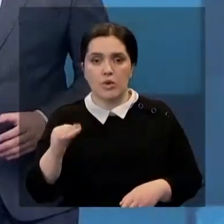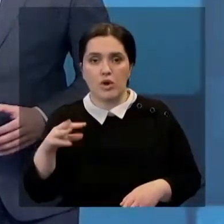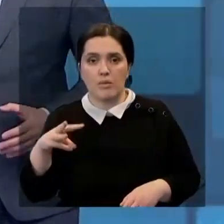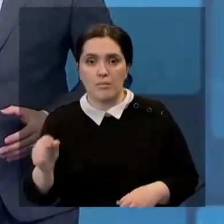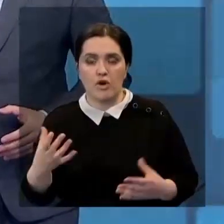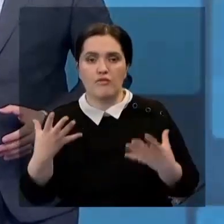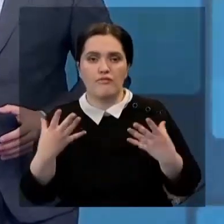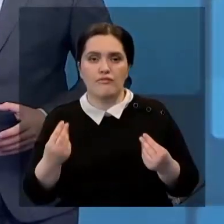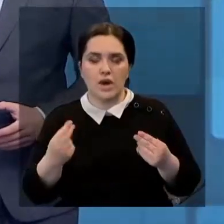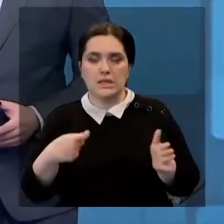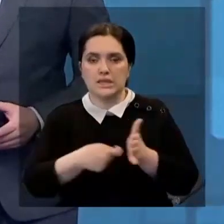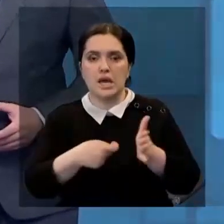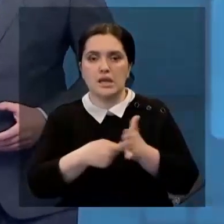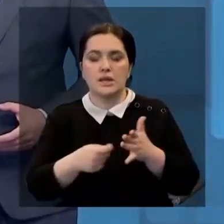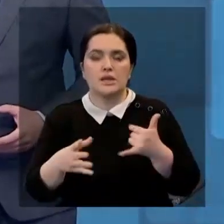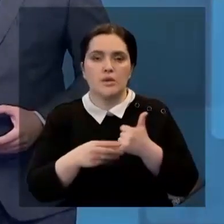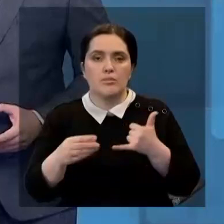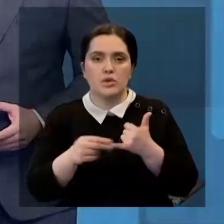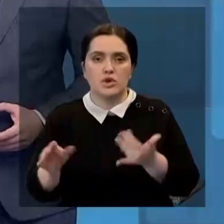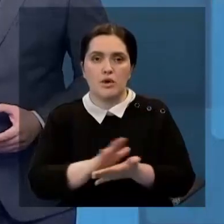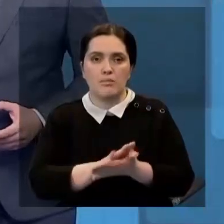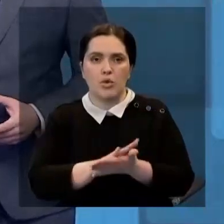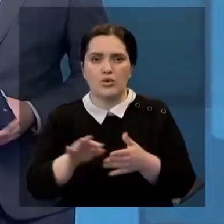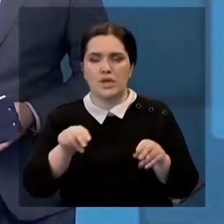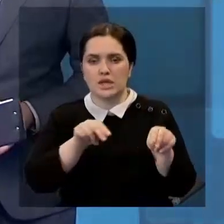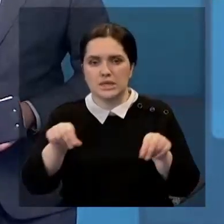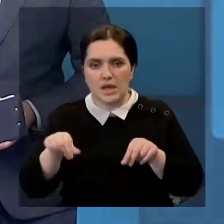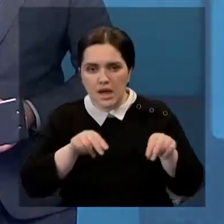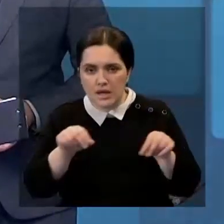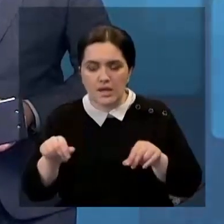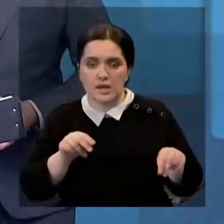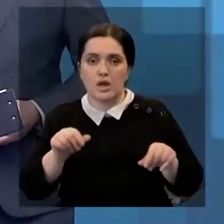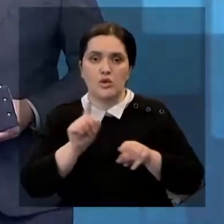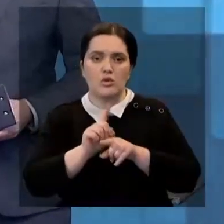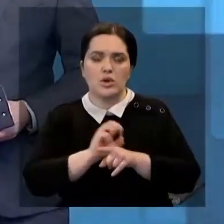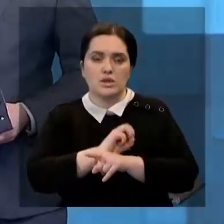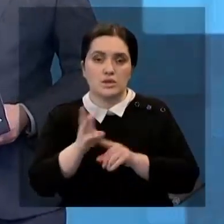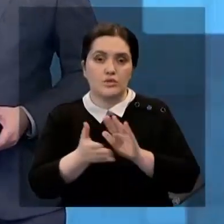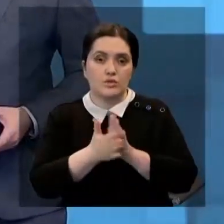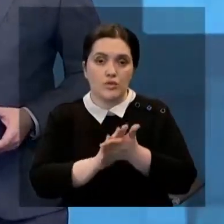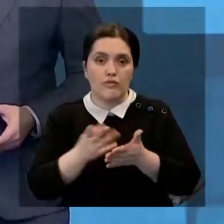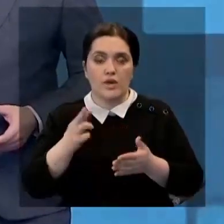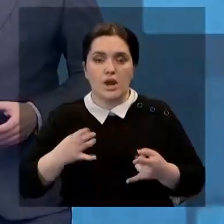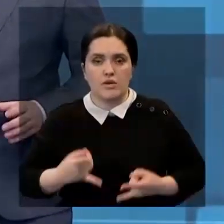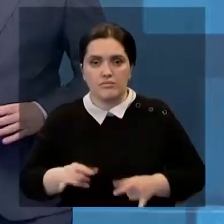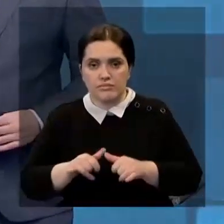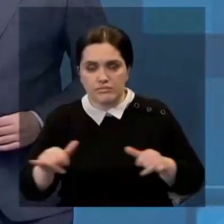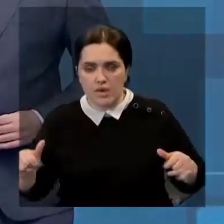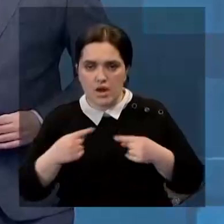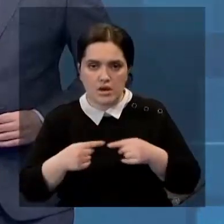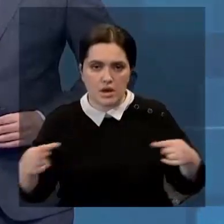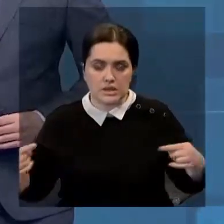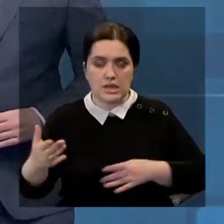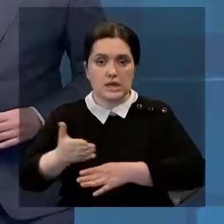влагозарядки почвы. Она промывается от солей. В то же время создаются условия для нереста разных пород рыбы.